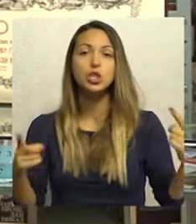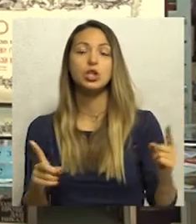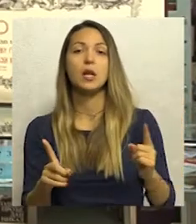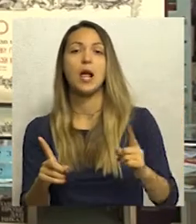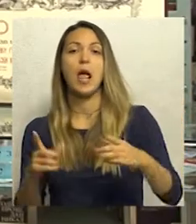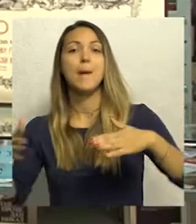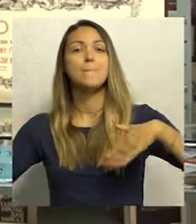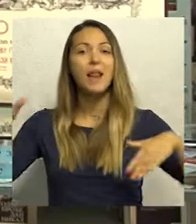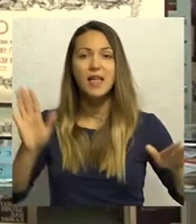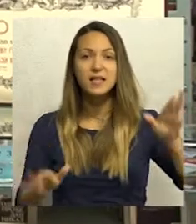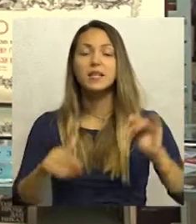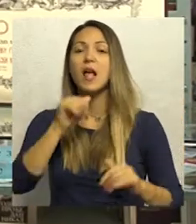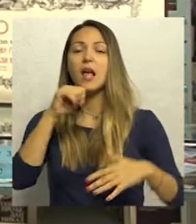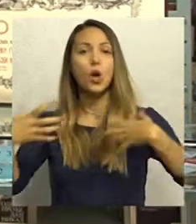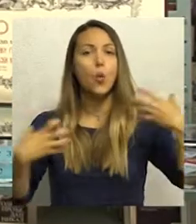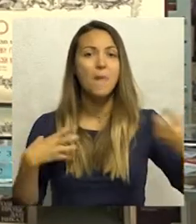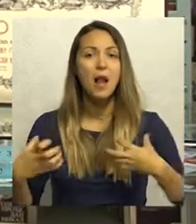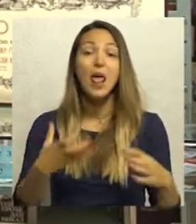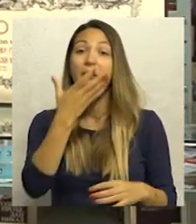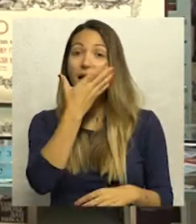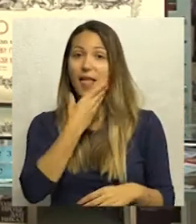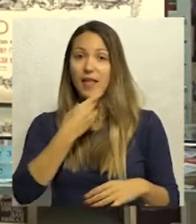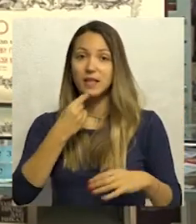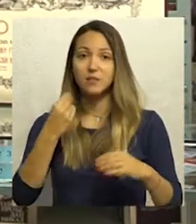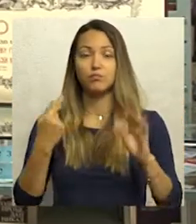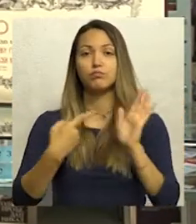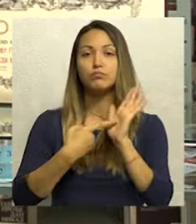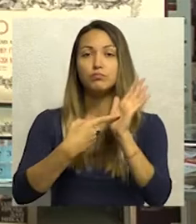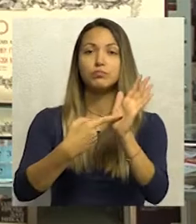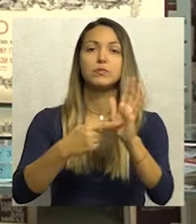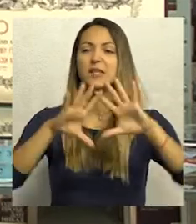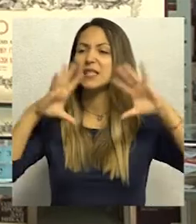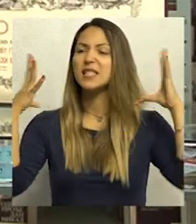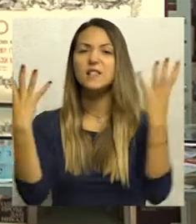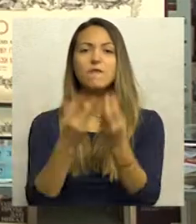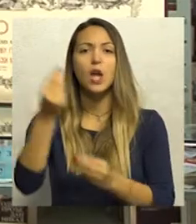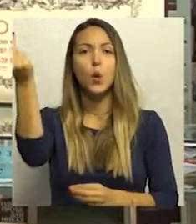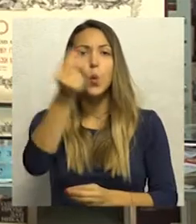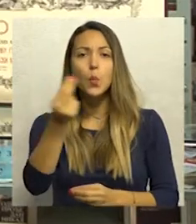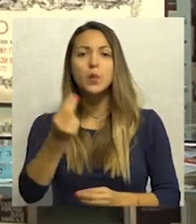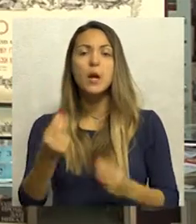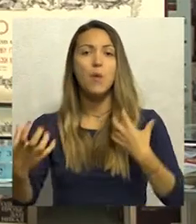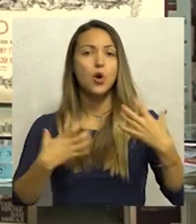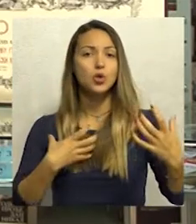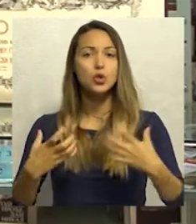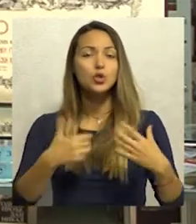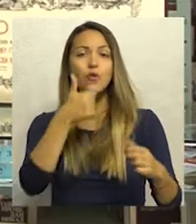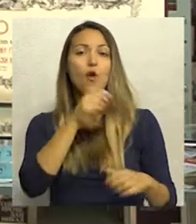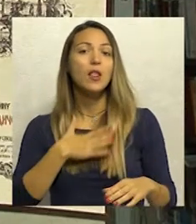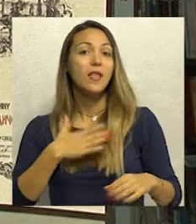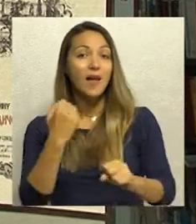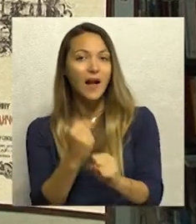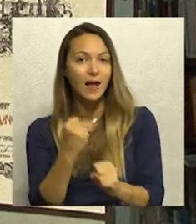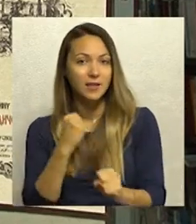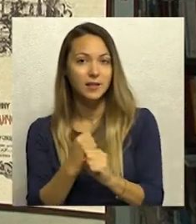muzička, i plesna, i glumačka, onako lepo usinkretizmu svih umetnosti, kako to Pozorište